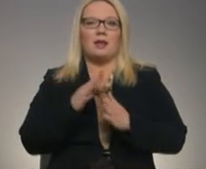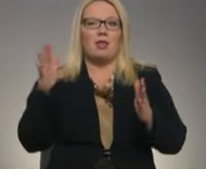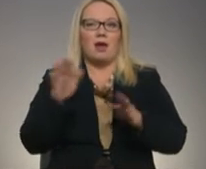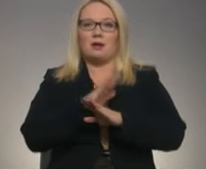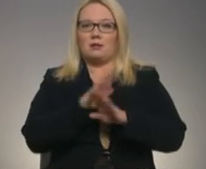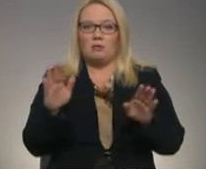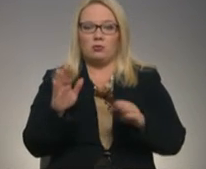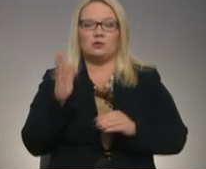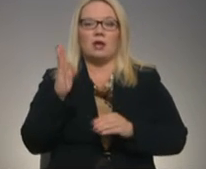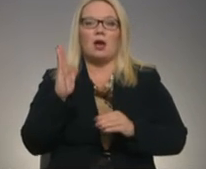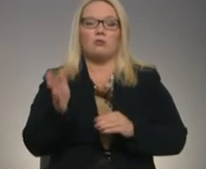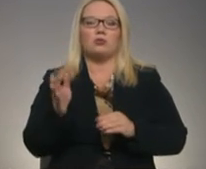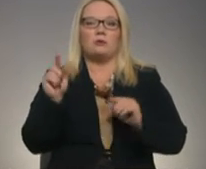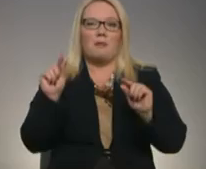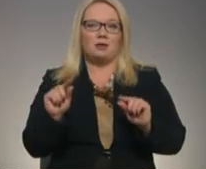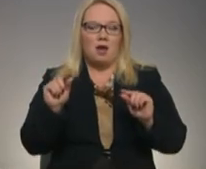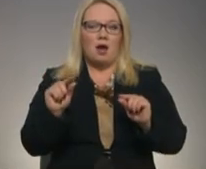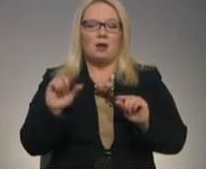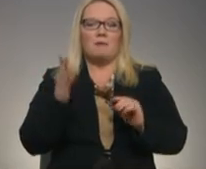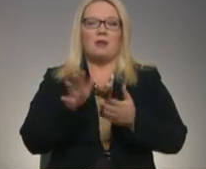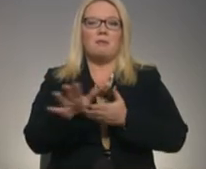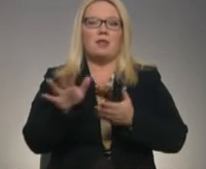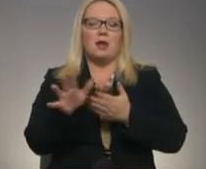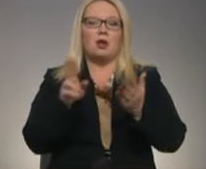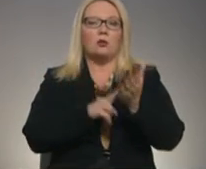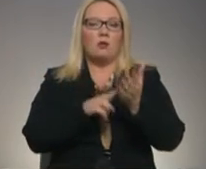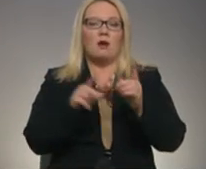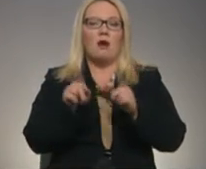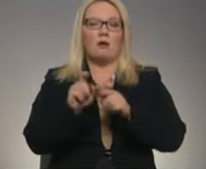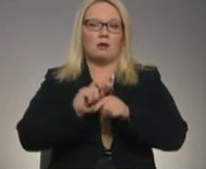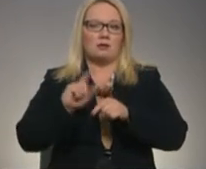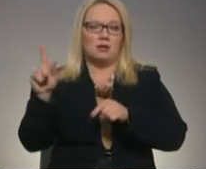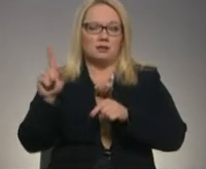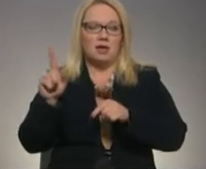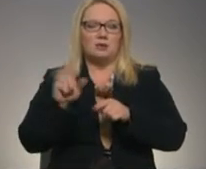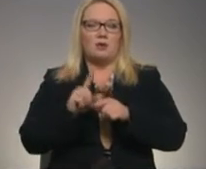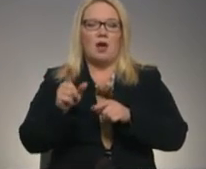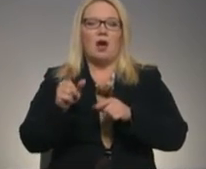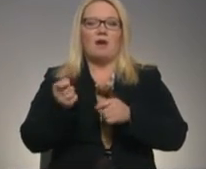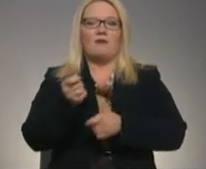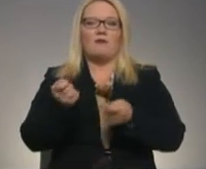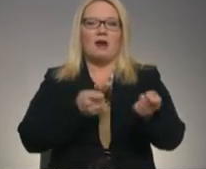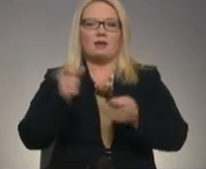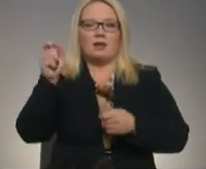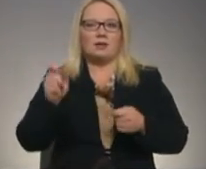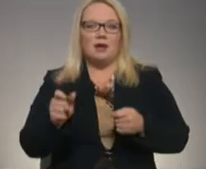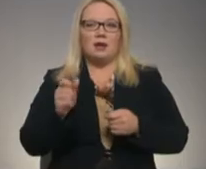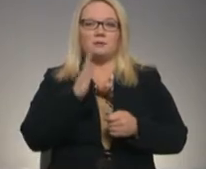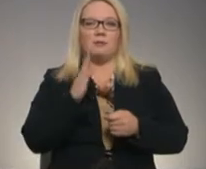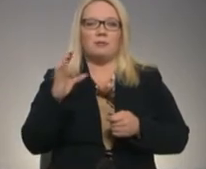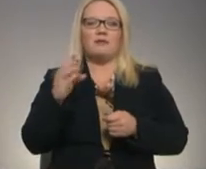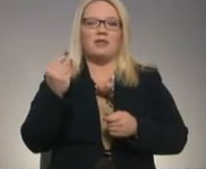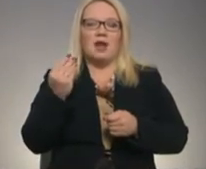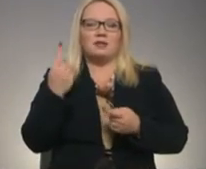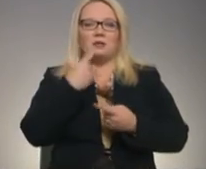nekļūst, tikai viņi kļūst mazāk, patēriņu nodokļu arī celsies. Pastars vadītais grāmatvētības uzņēmums PB Finanses jau